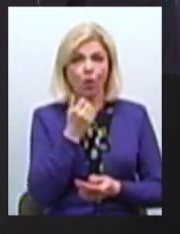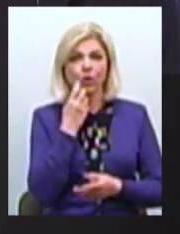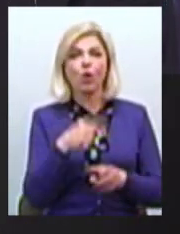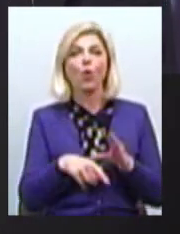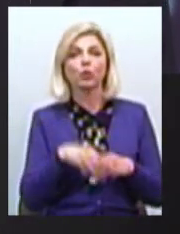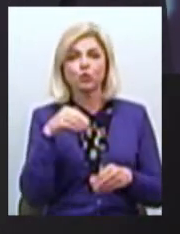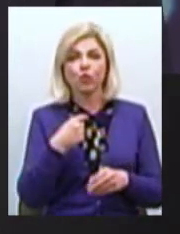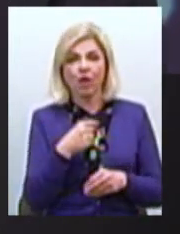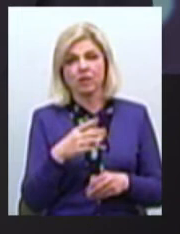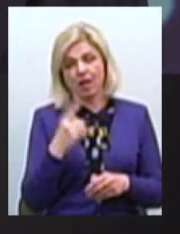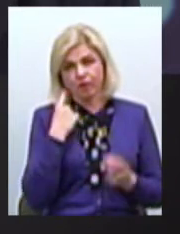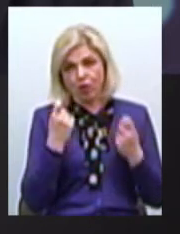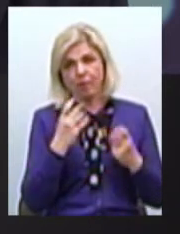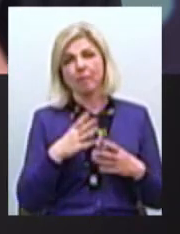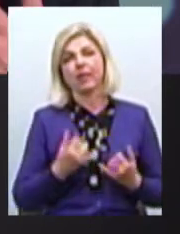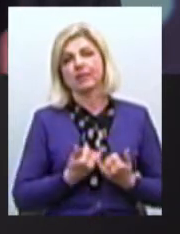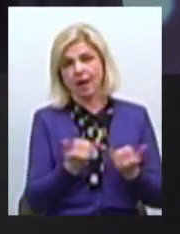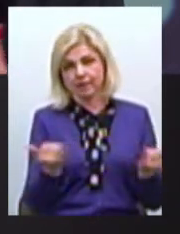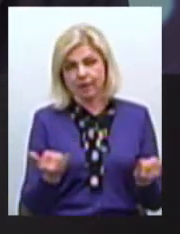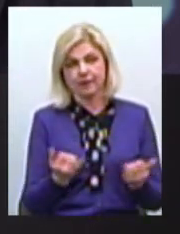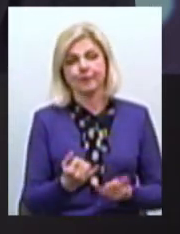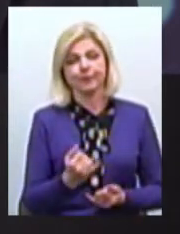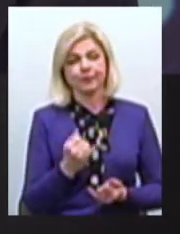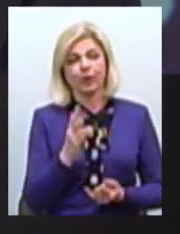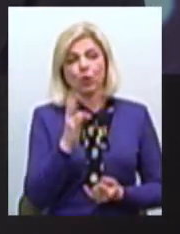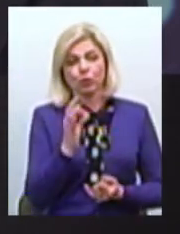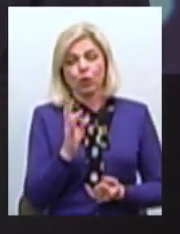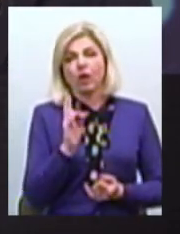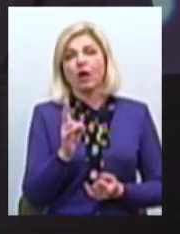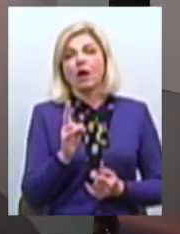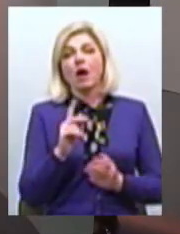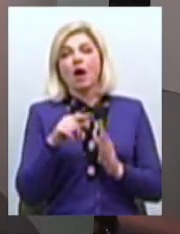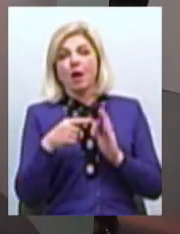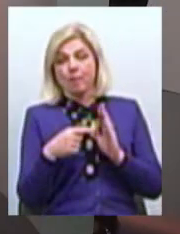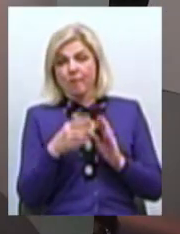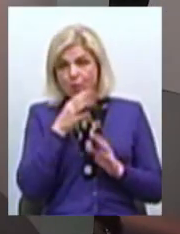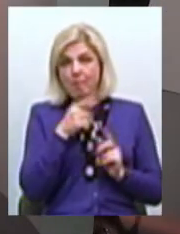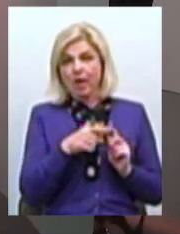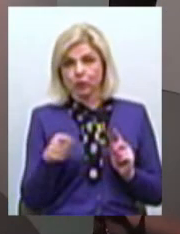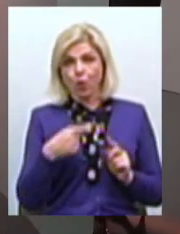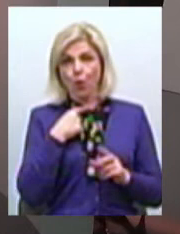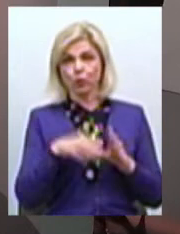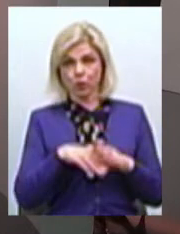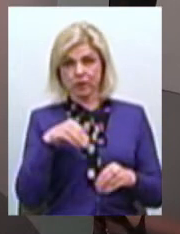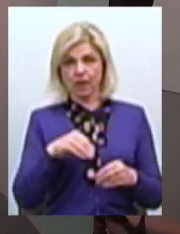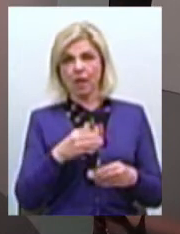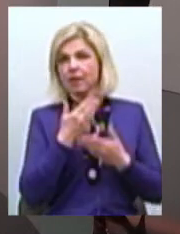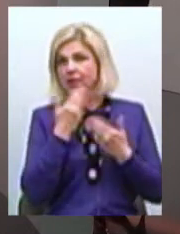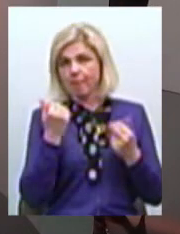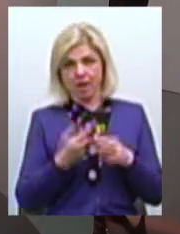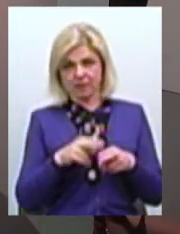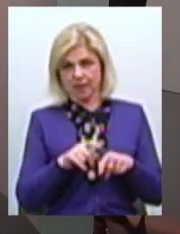Інформація була надана Але все ж таки питання залишилось багато Але самого моменту голосування Результативного немає в цьому